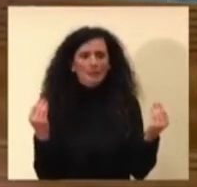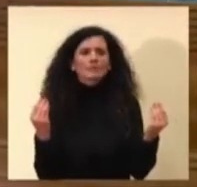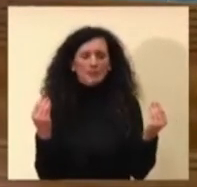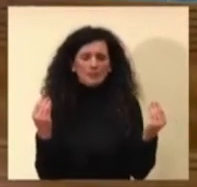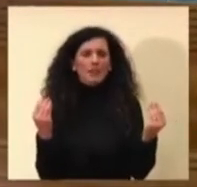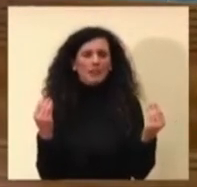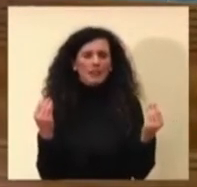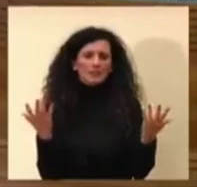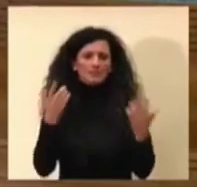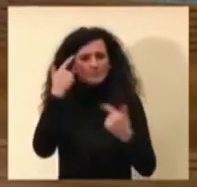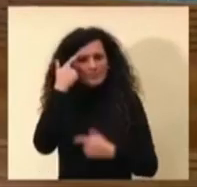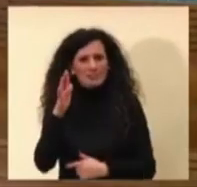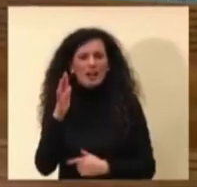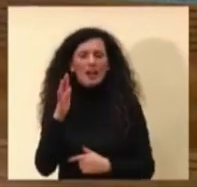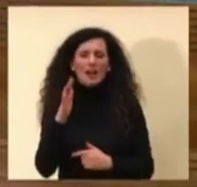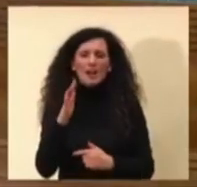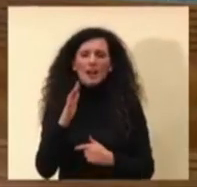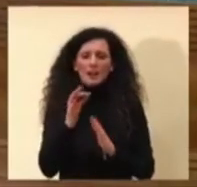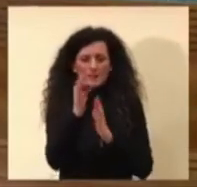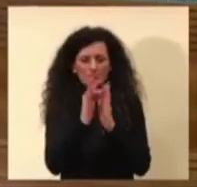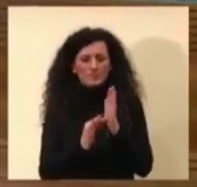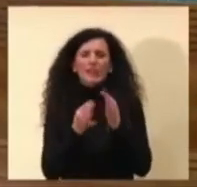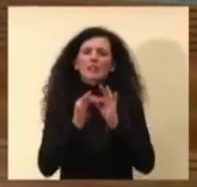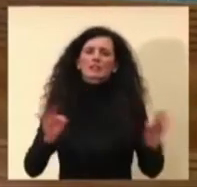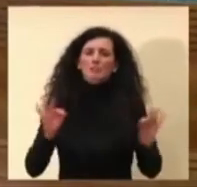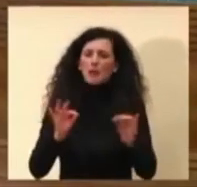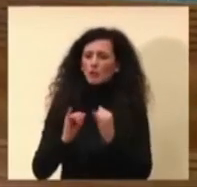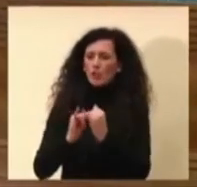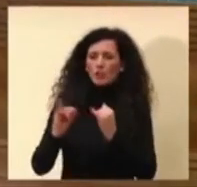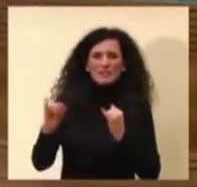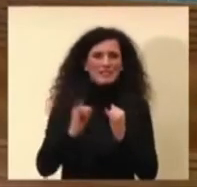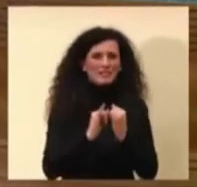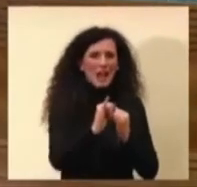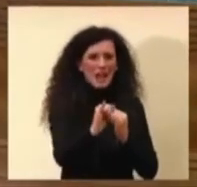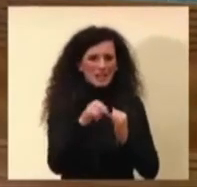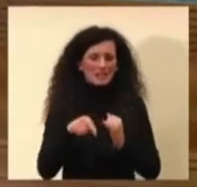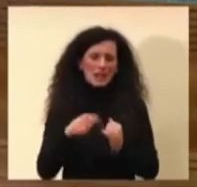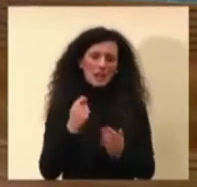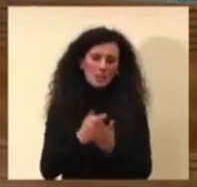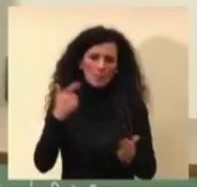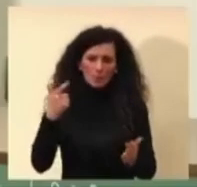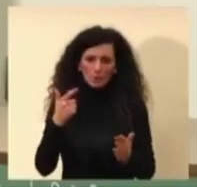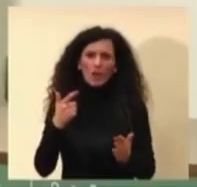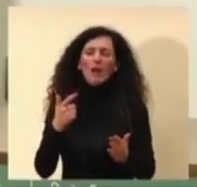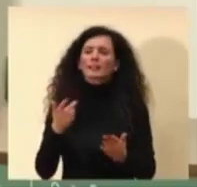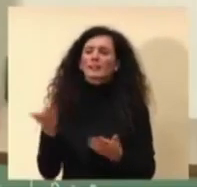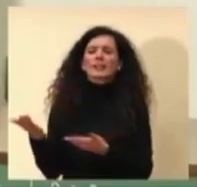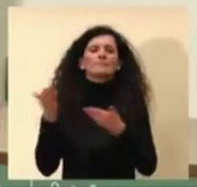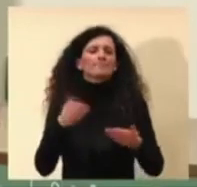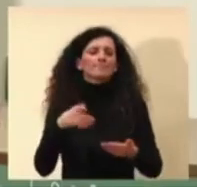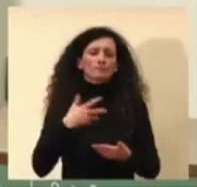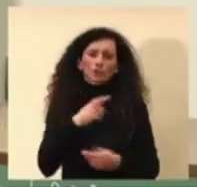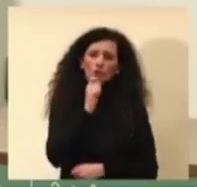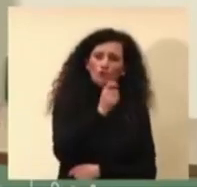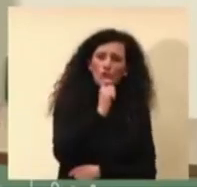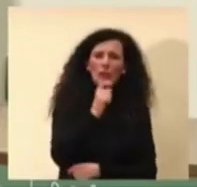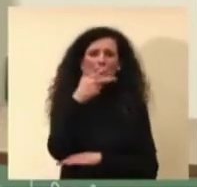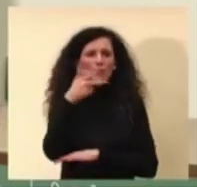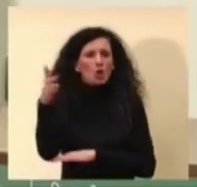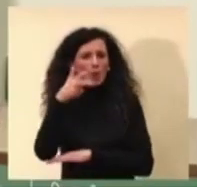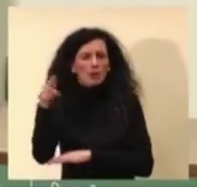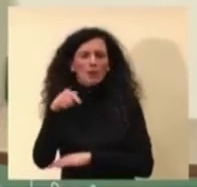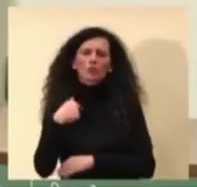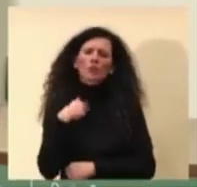rispetto al distanziamento delle misure di sicurezza, fatto accedere più operatori e più giornalisti, però vi chiedo di fare quindi